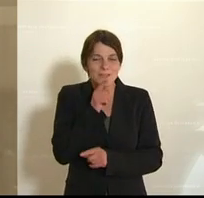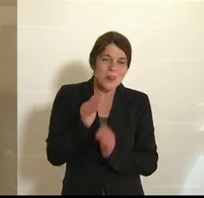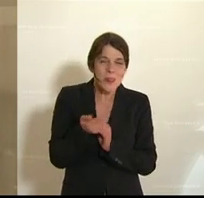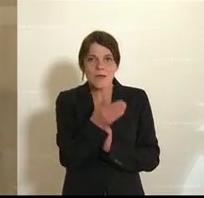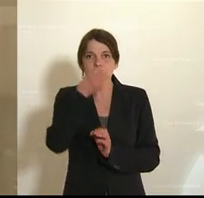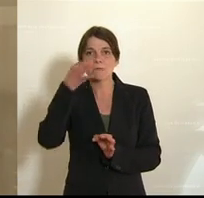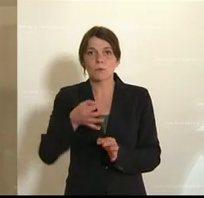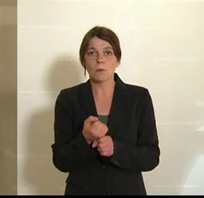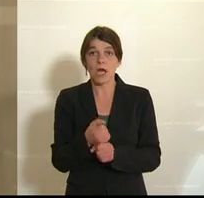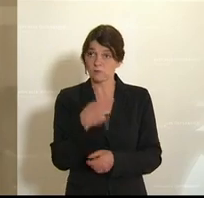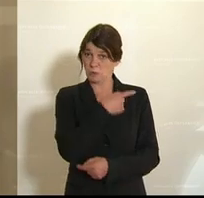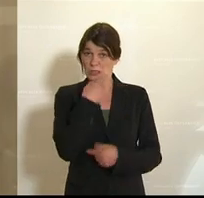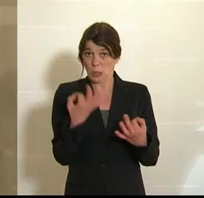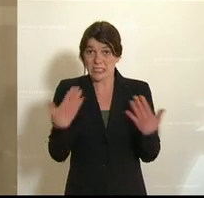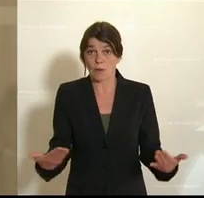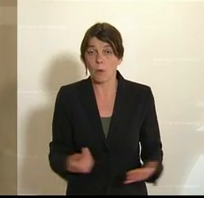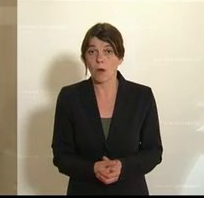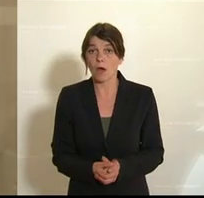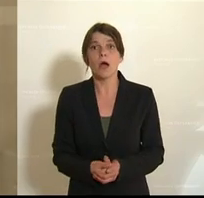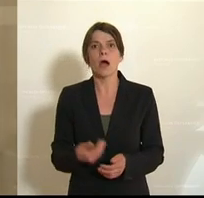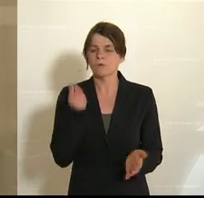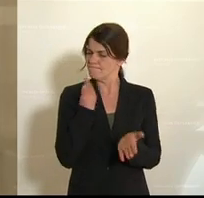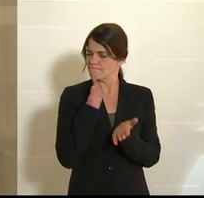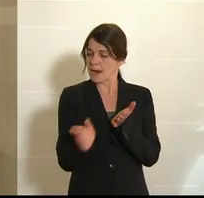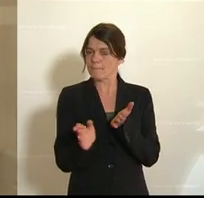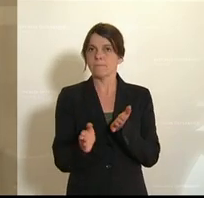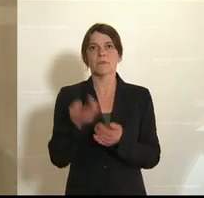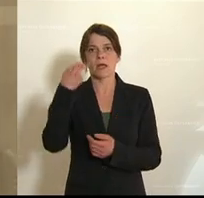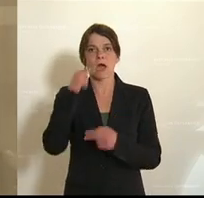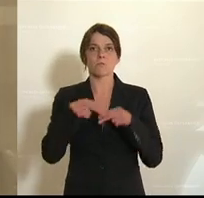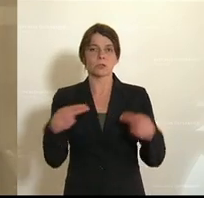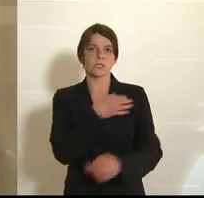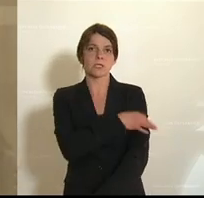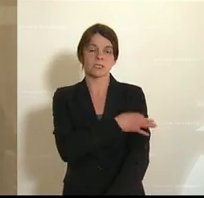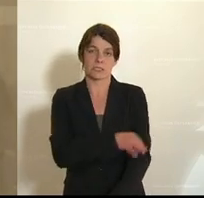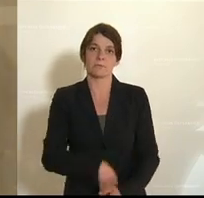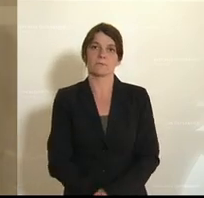Das haben Sie hier heute gesagt. Und das weise ich massiv zurück, Herr Bundeskanzler.